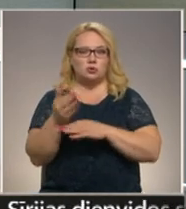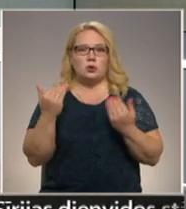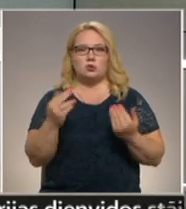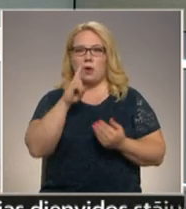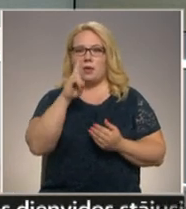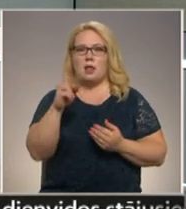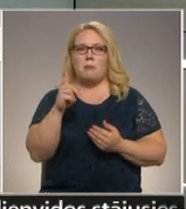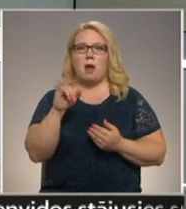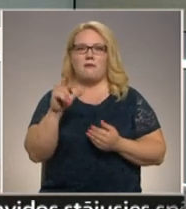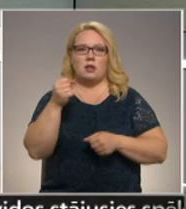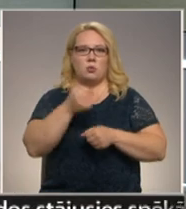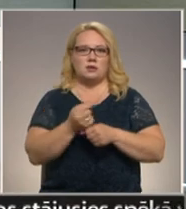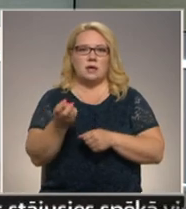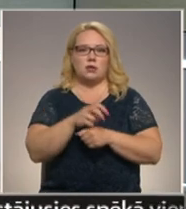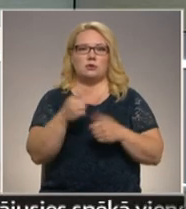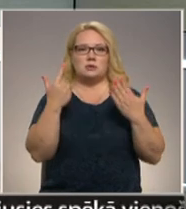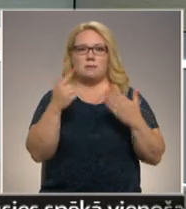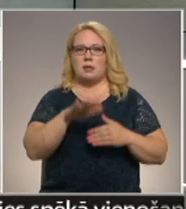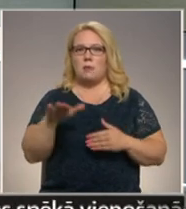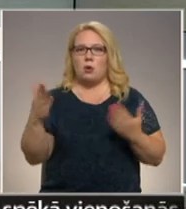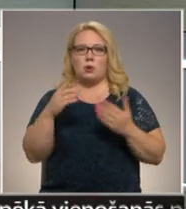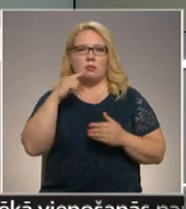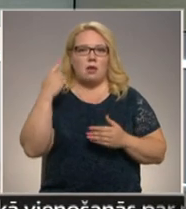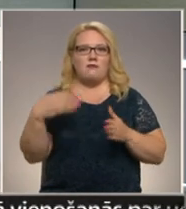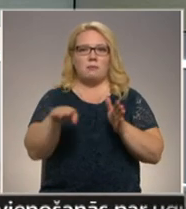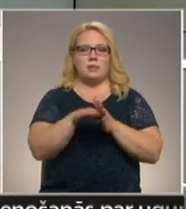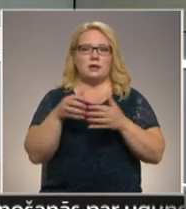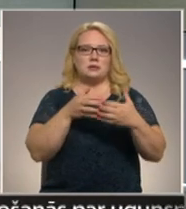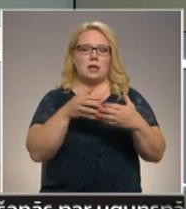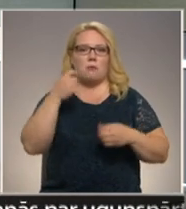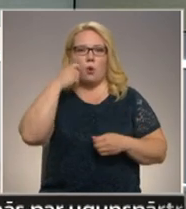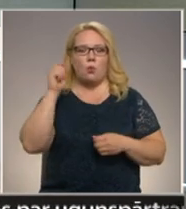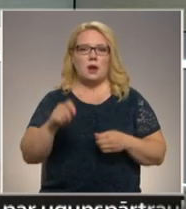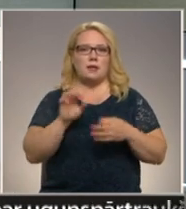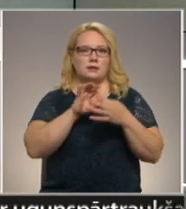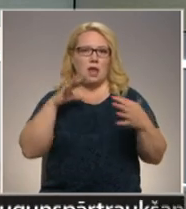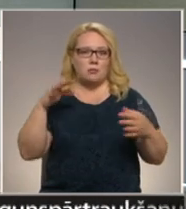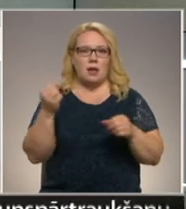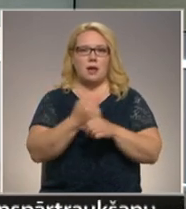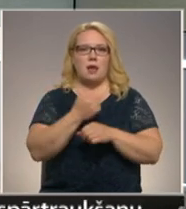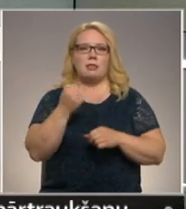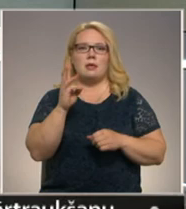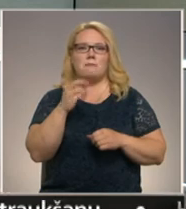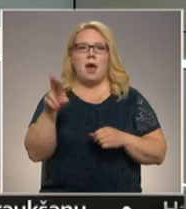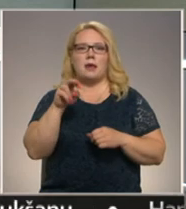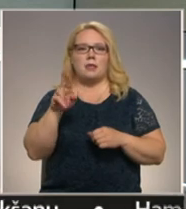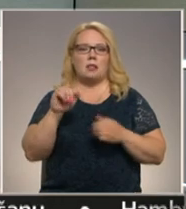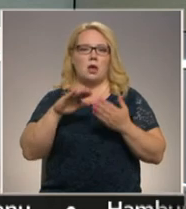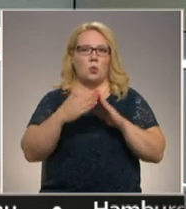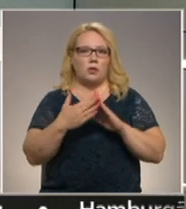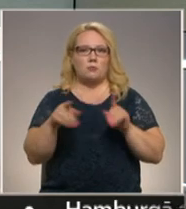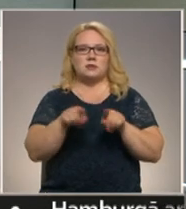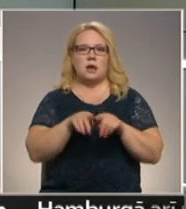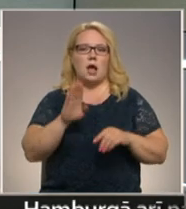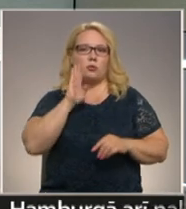pāvilostai ir dušies septiņi bērni, kuru tēvi piedalījušies cīņās par Ukrainas neatkarību. Gan maidan notikumos, gan